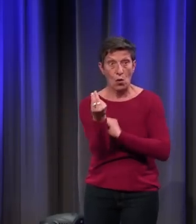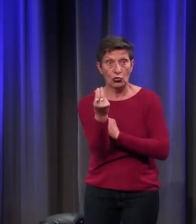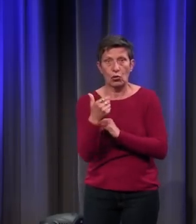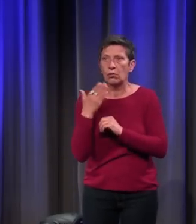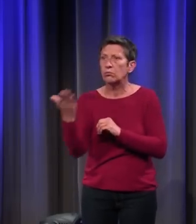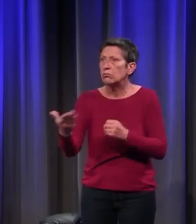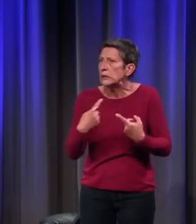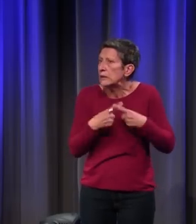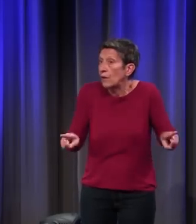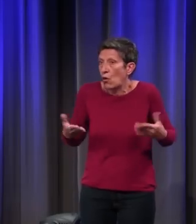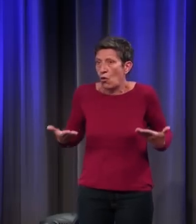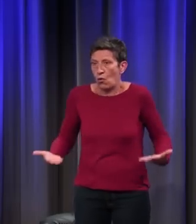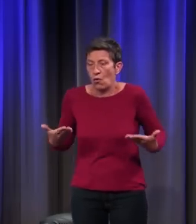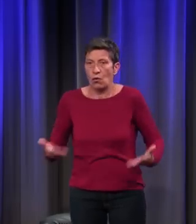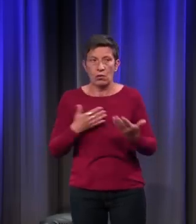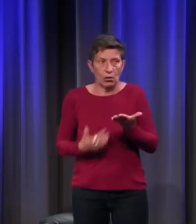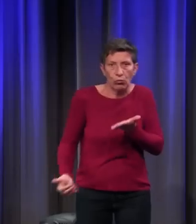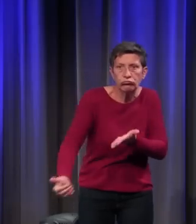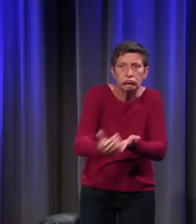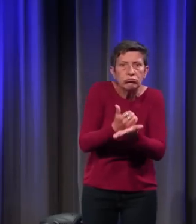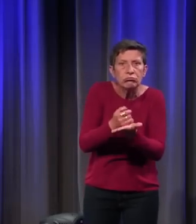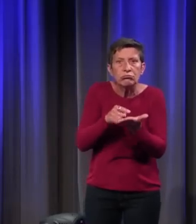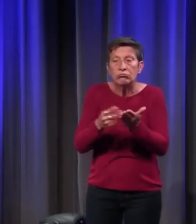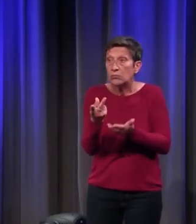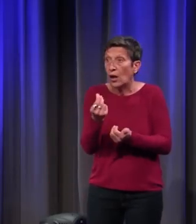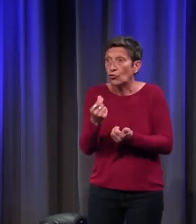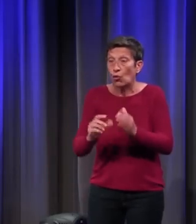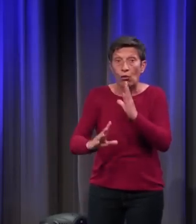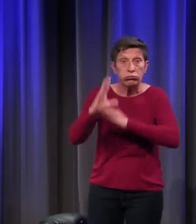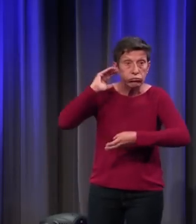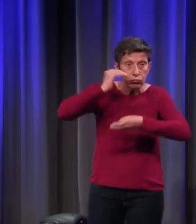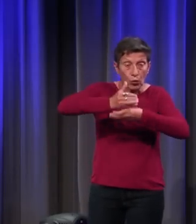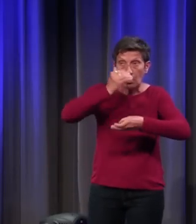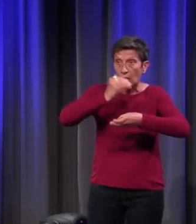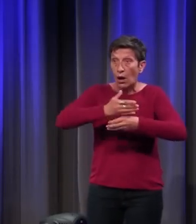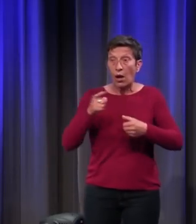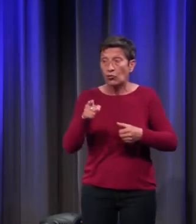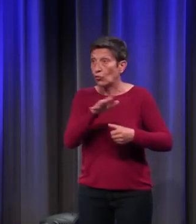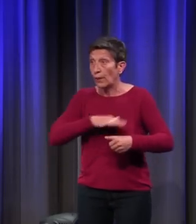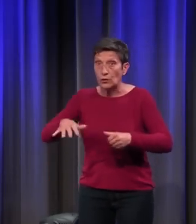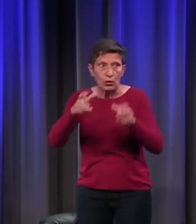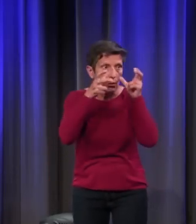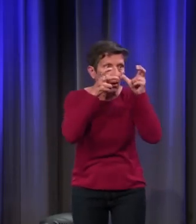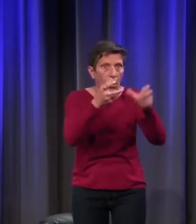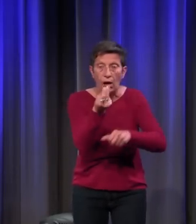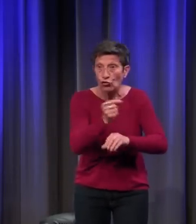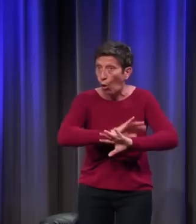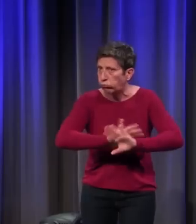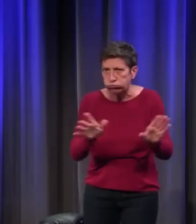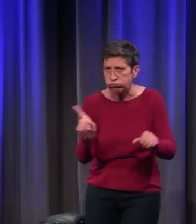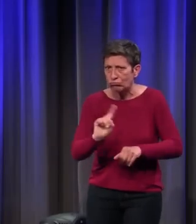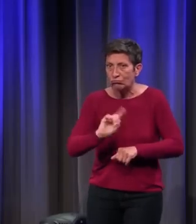n'est pas du tout comme pour nous. Gagner de l'argent, ça n'a absolument rien d'admirable. C'est plutôt